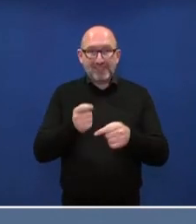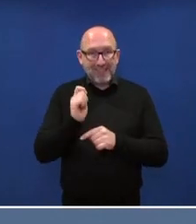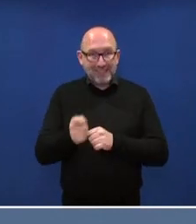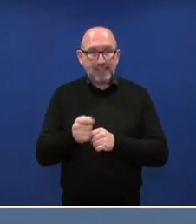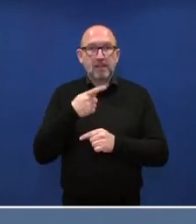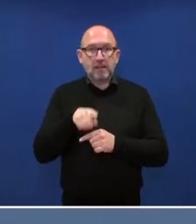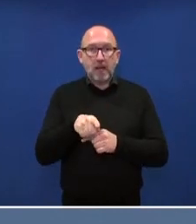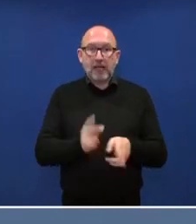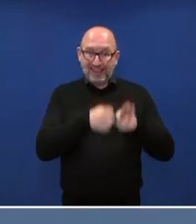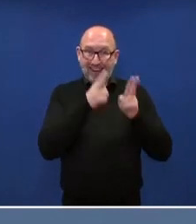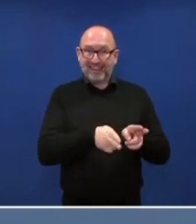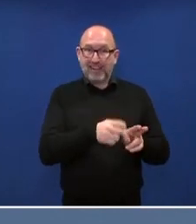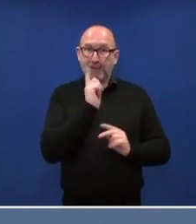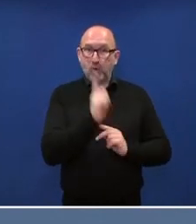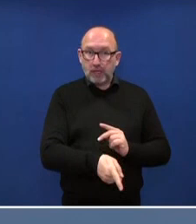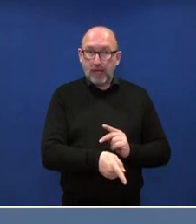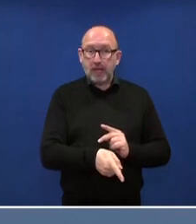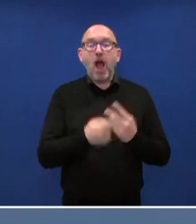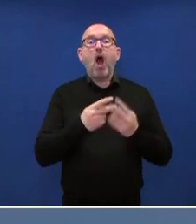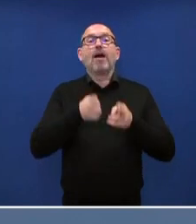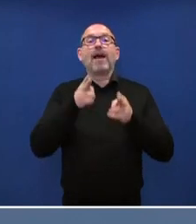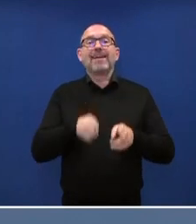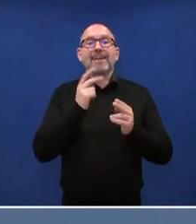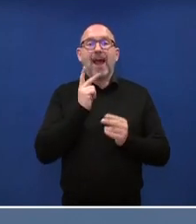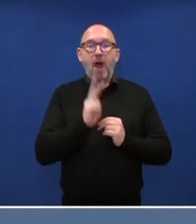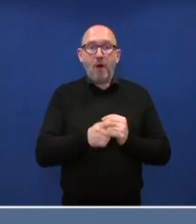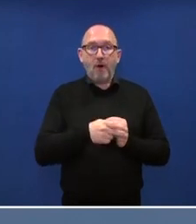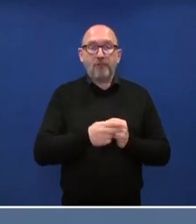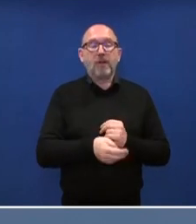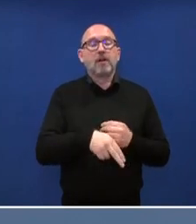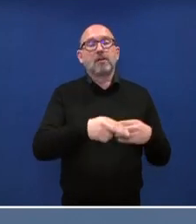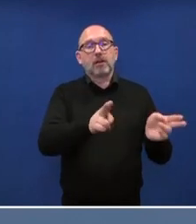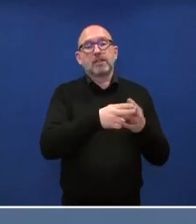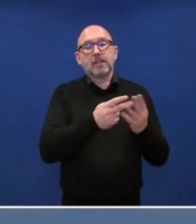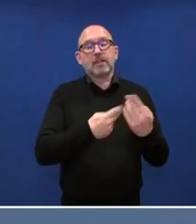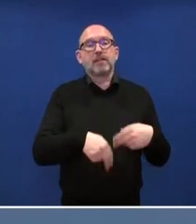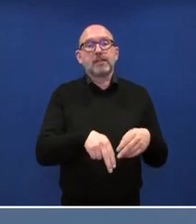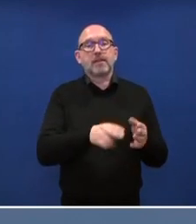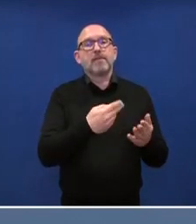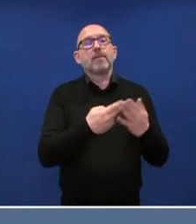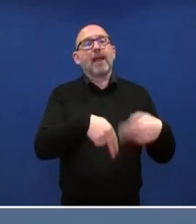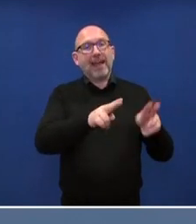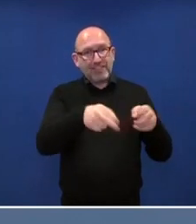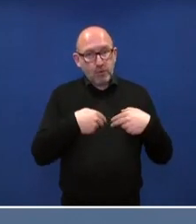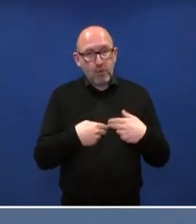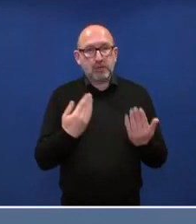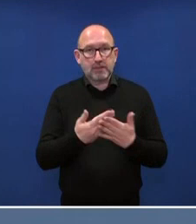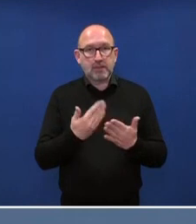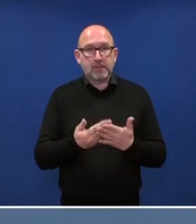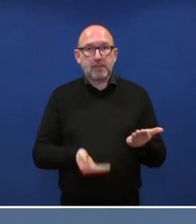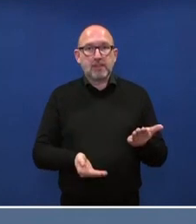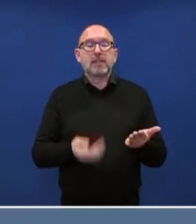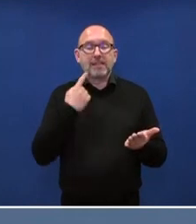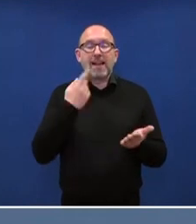Verurteilten inklusive das Recht auf Revision hier gewahrt bleiben und rechtsstaatliche Grundsätze auch im weiteren